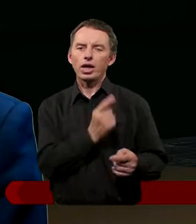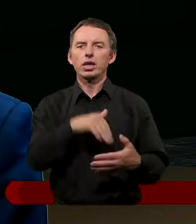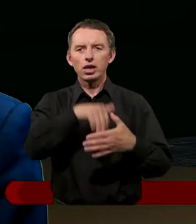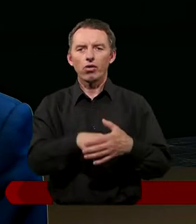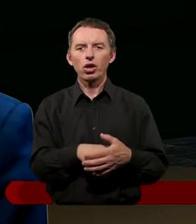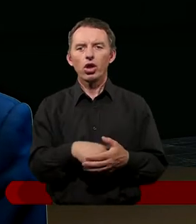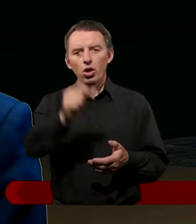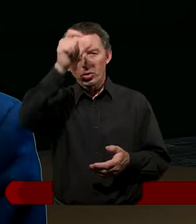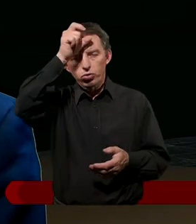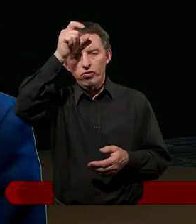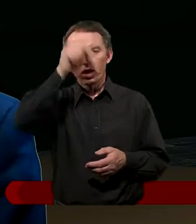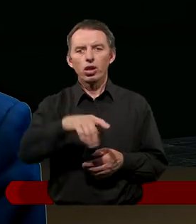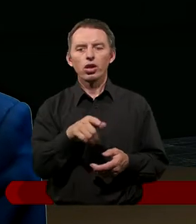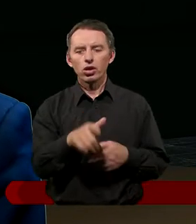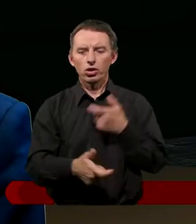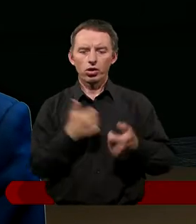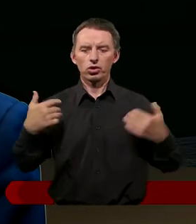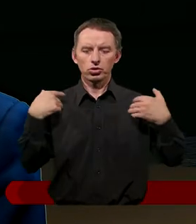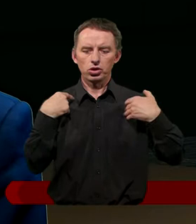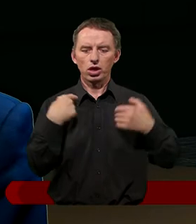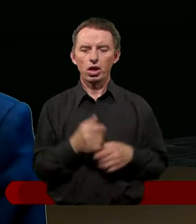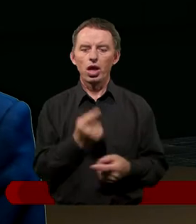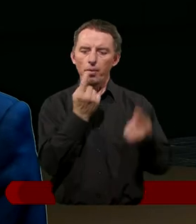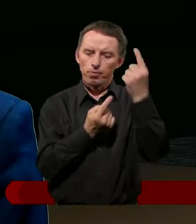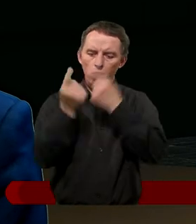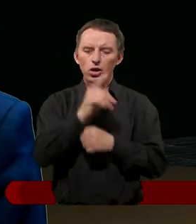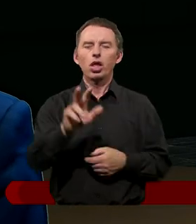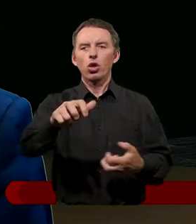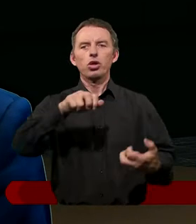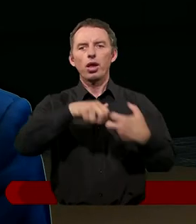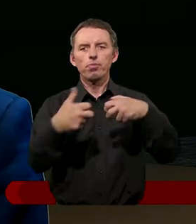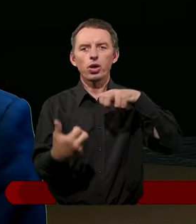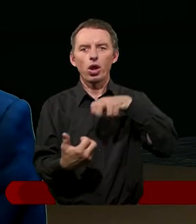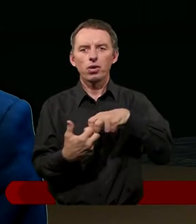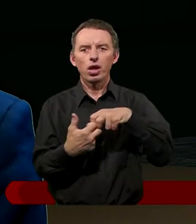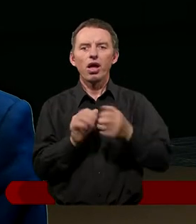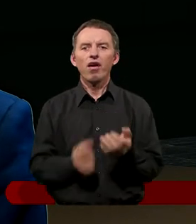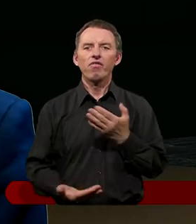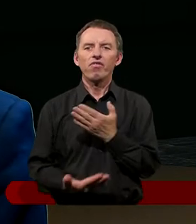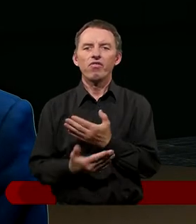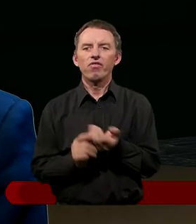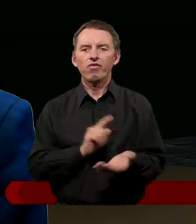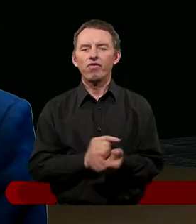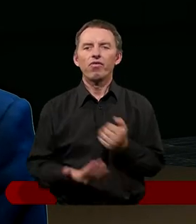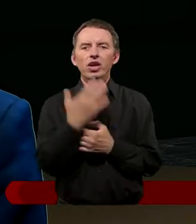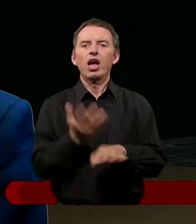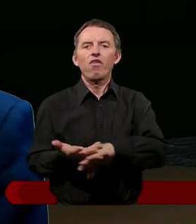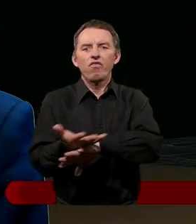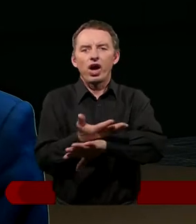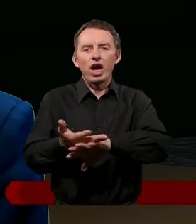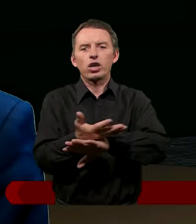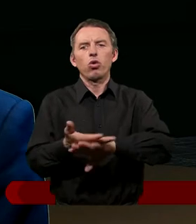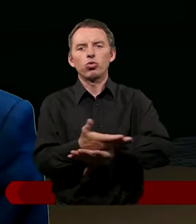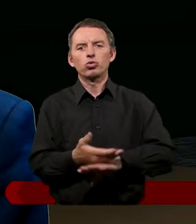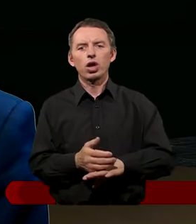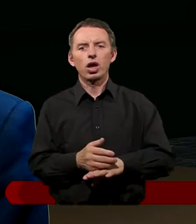człowiekiem a Bogiem, między człowiekiem a człowiekiem. Myślę, że też problem wynikał z tego, że faryzeusze minęli